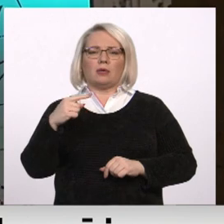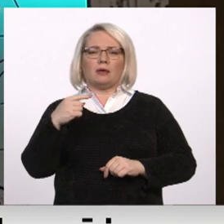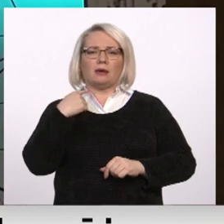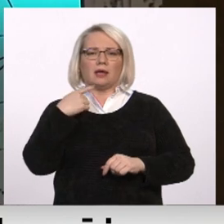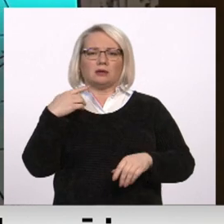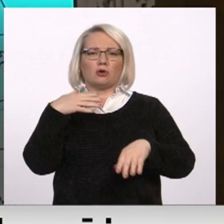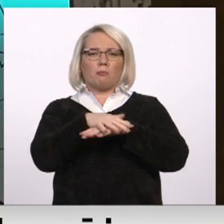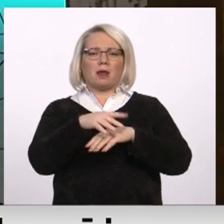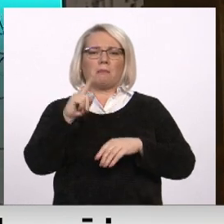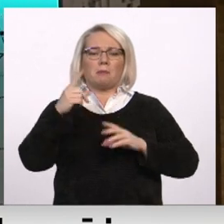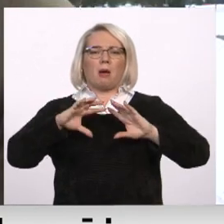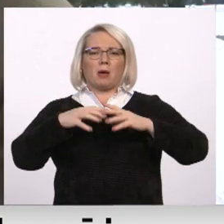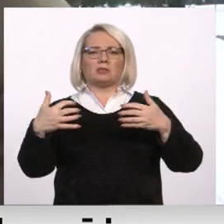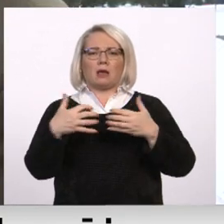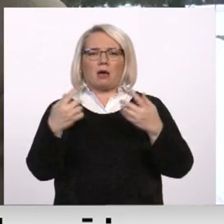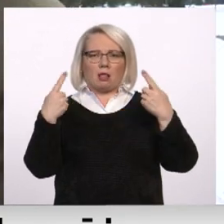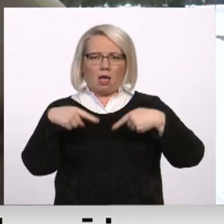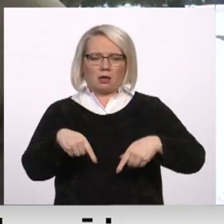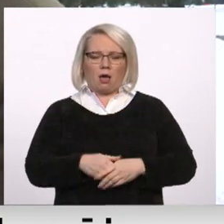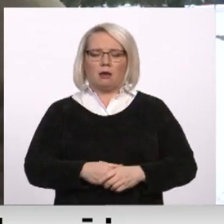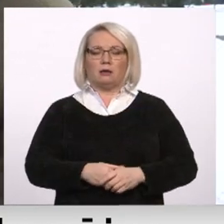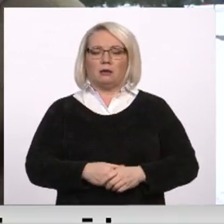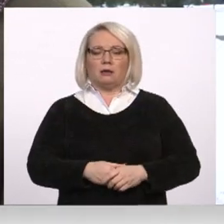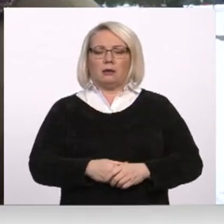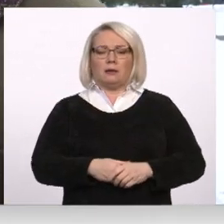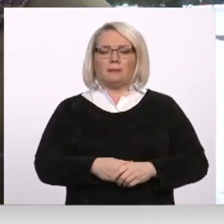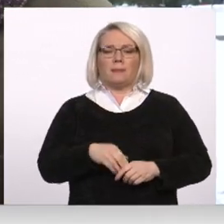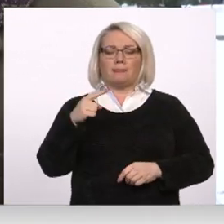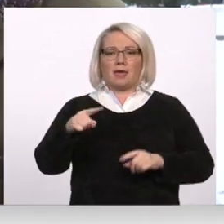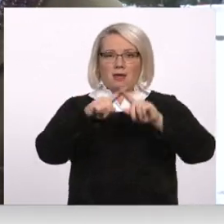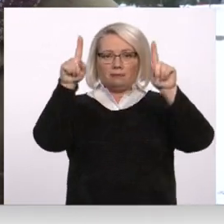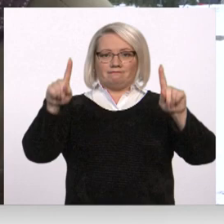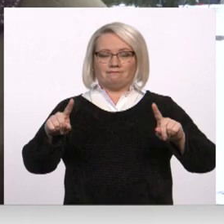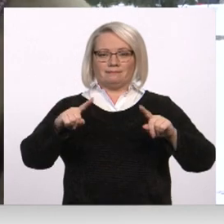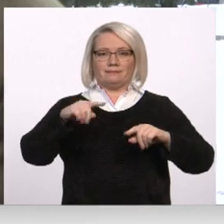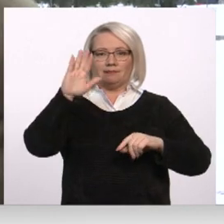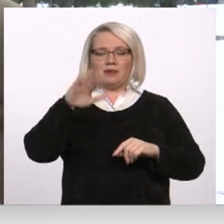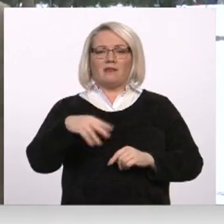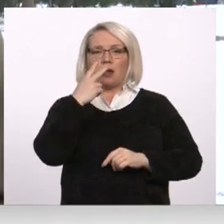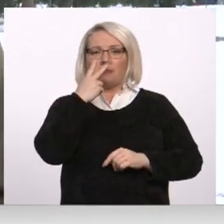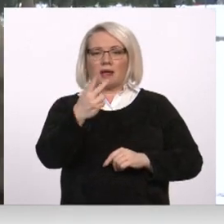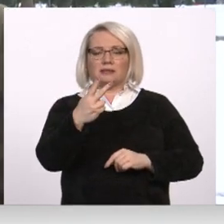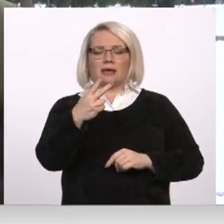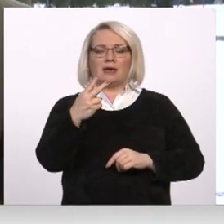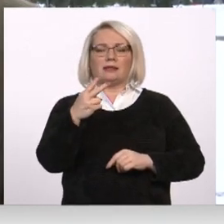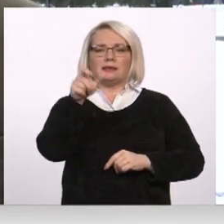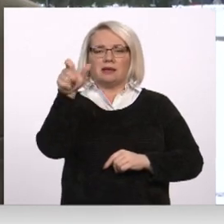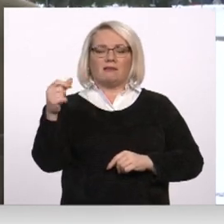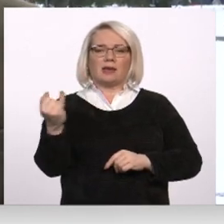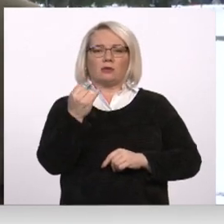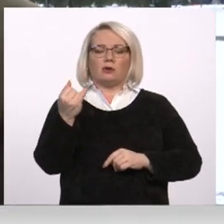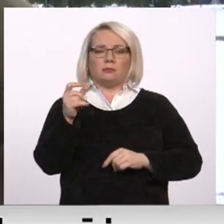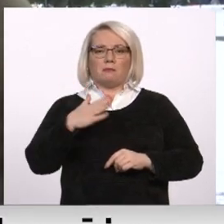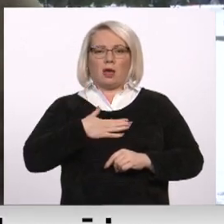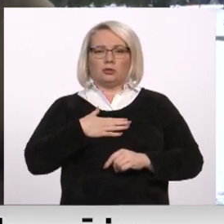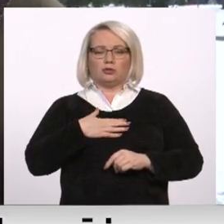karlaikā. Te mēs varam meklēt mums interesējušo cilvēku pēc uzvārda. Pieņemsim mūsu